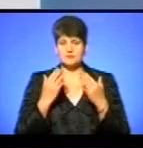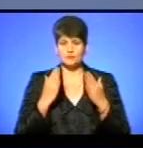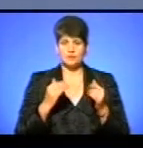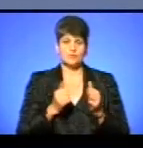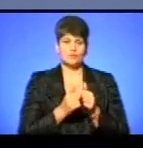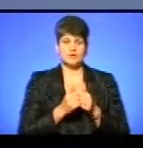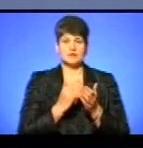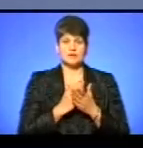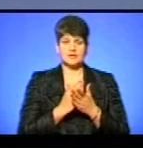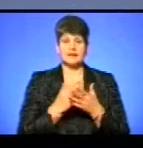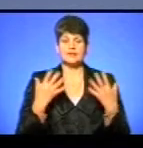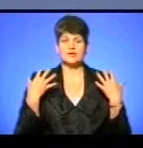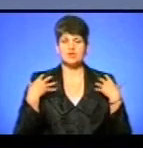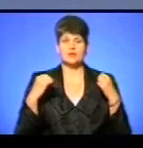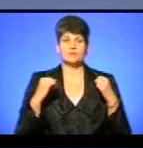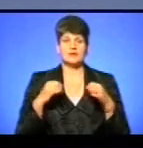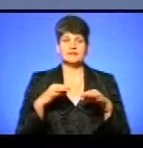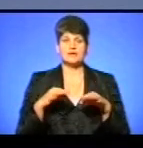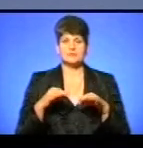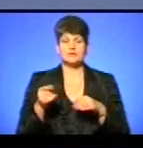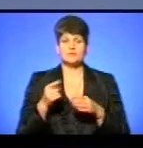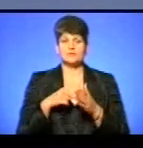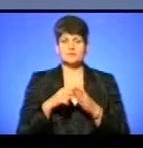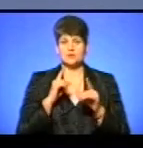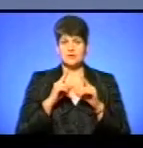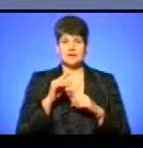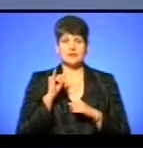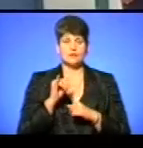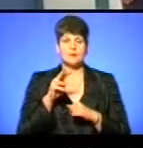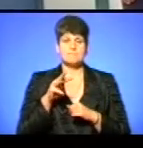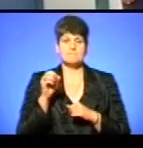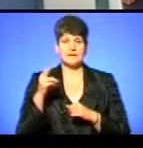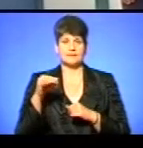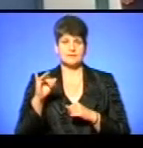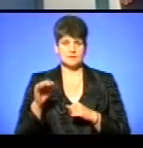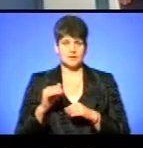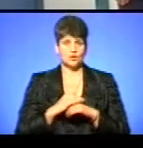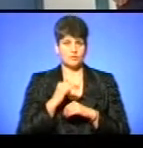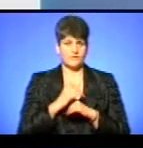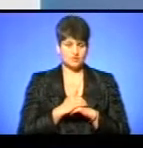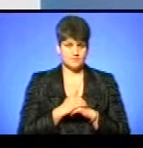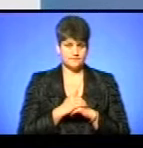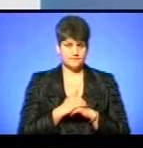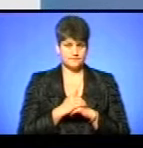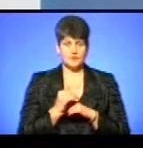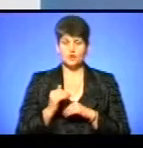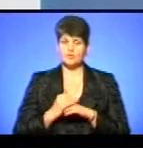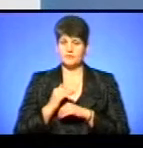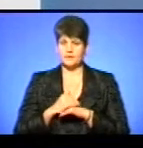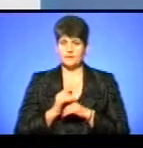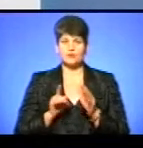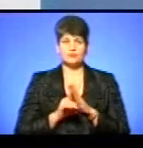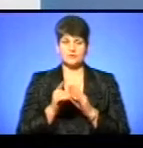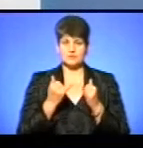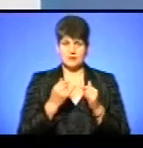зі мною гість студії, начальник управління транспорту Тернопільської міської ради Ігор Мединський. Доброго вечора. Добрий вечір. Розпочнемо розмову за